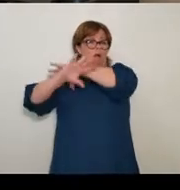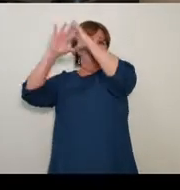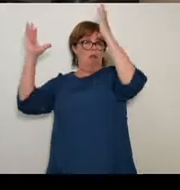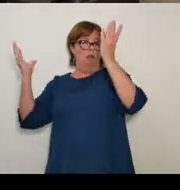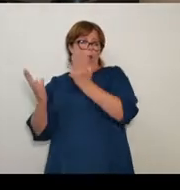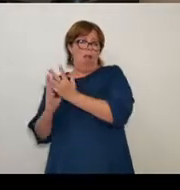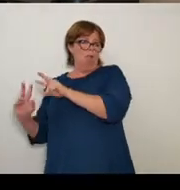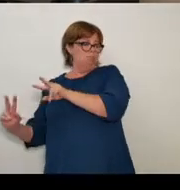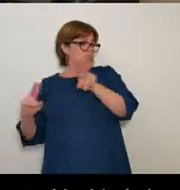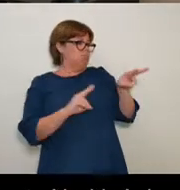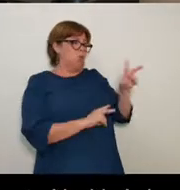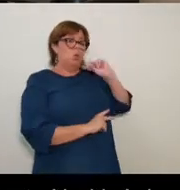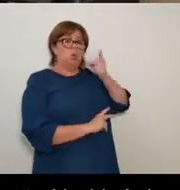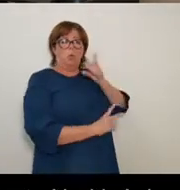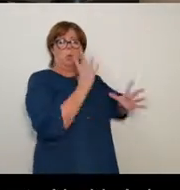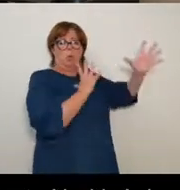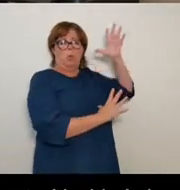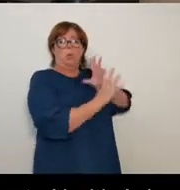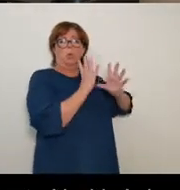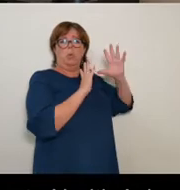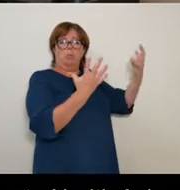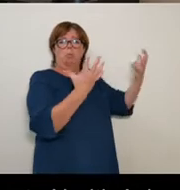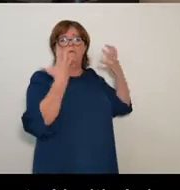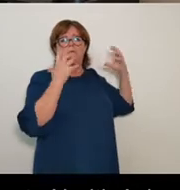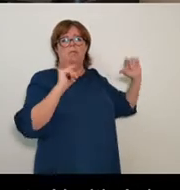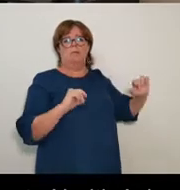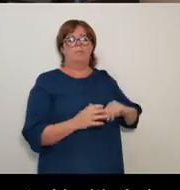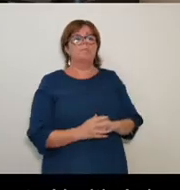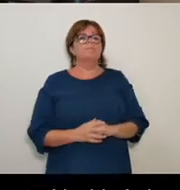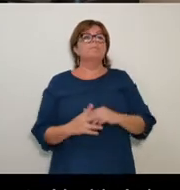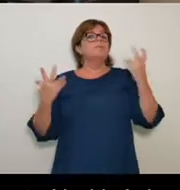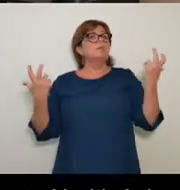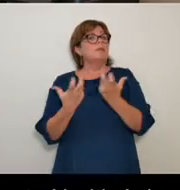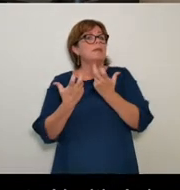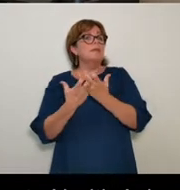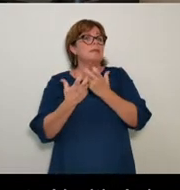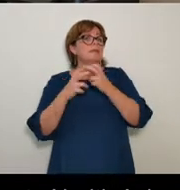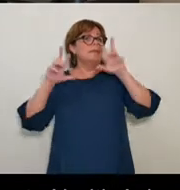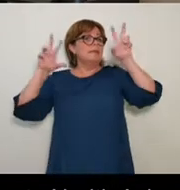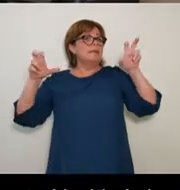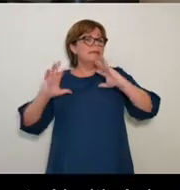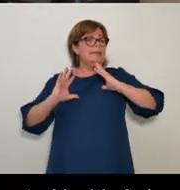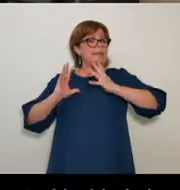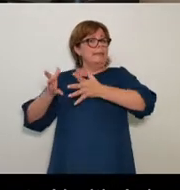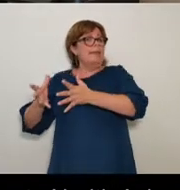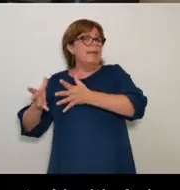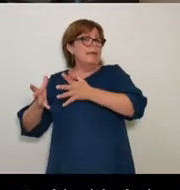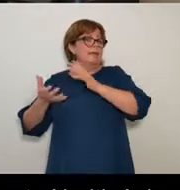modalités du dire. Le récent film, par exemple, de la cinéaste Nourith Aviv, signé,